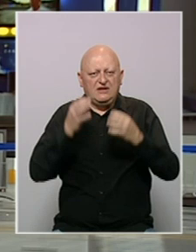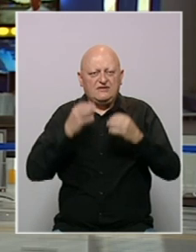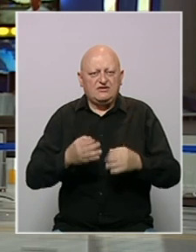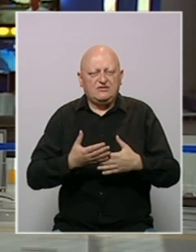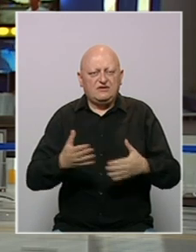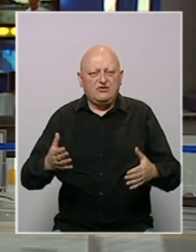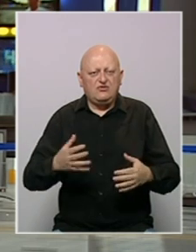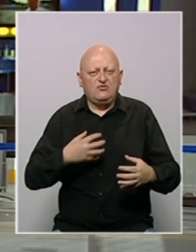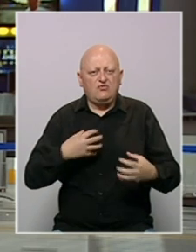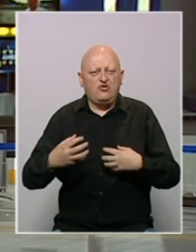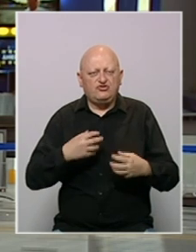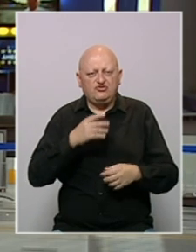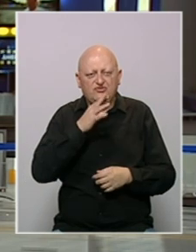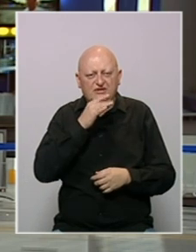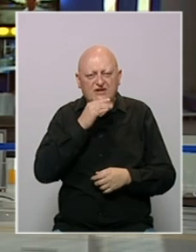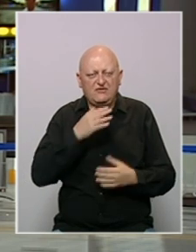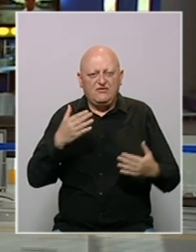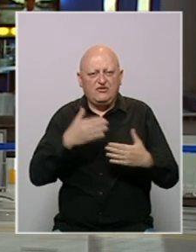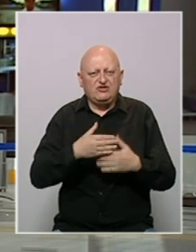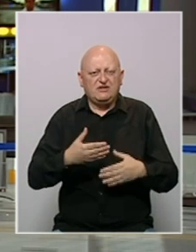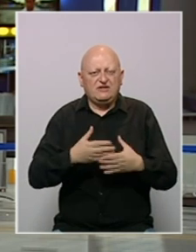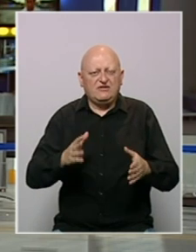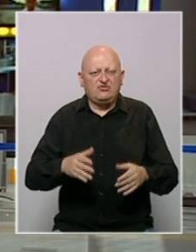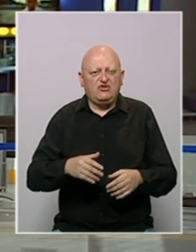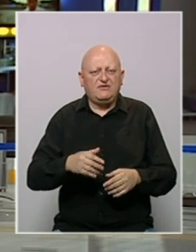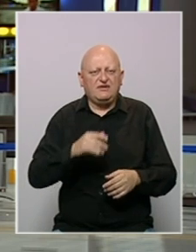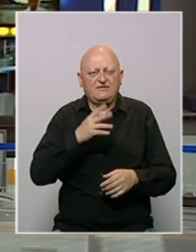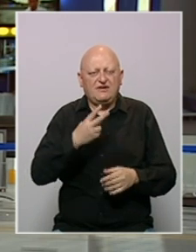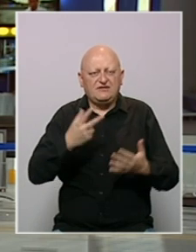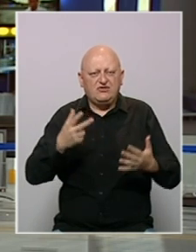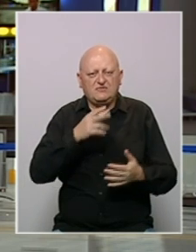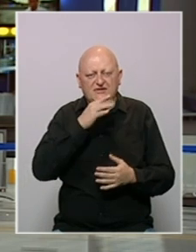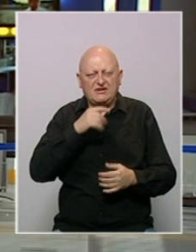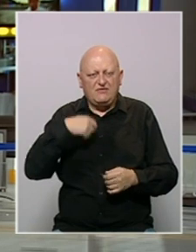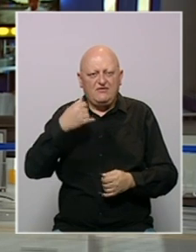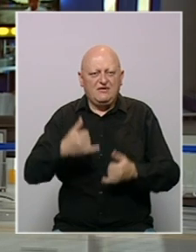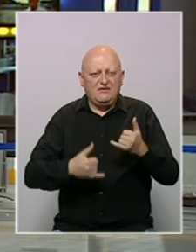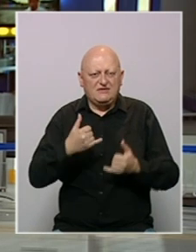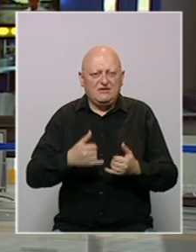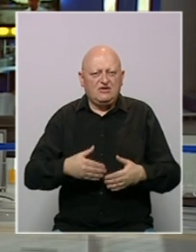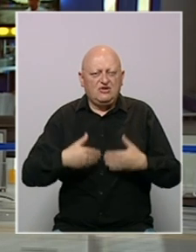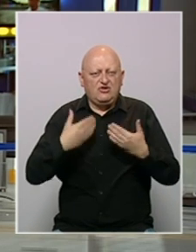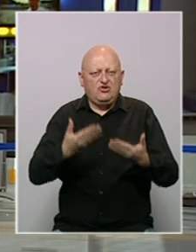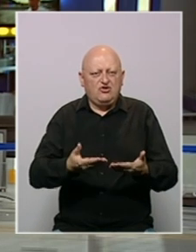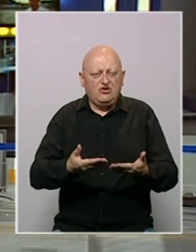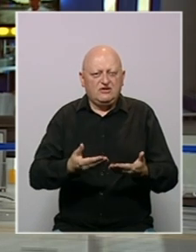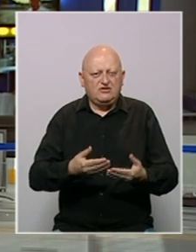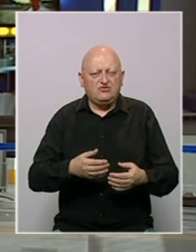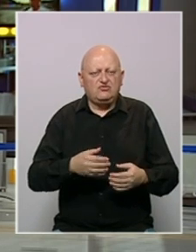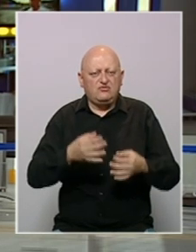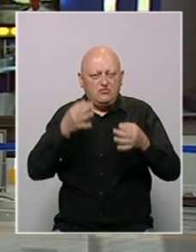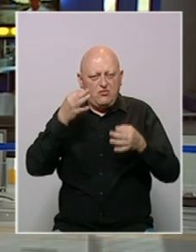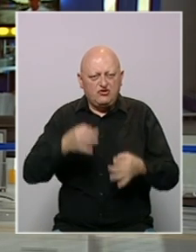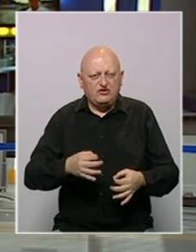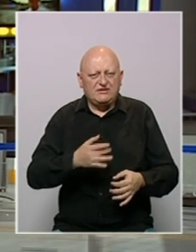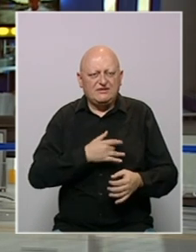Svečanom ceremonijom u Narodnom pozorišti Sarajevo večeras je zvanično otvoren 28. Sarajevo Film Festival. Dodijeljena su